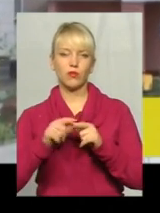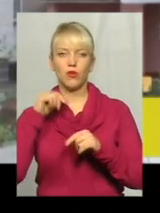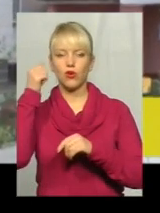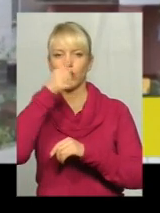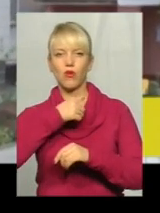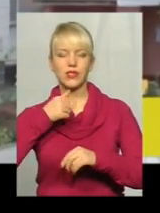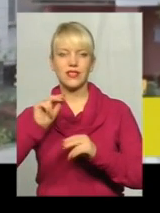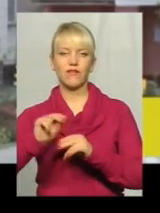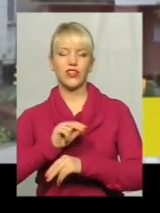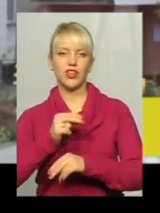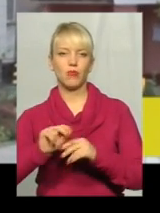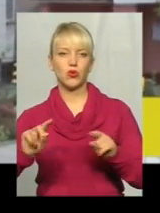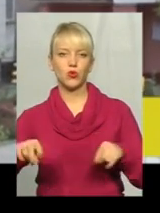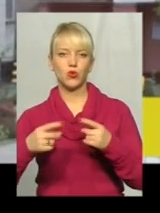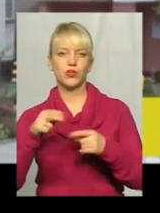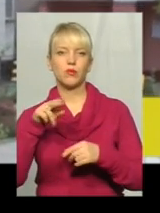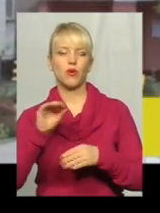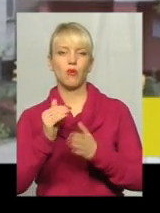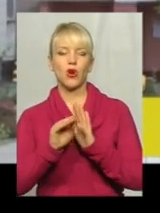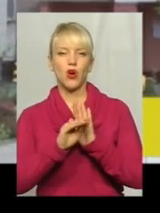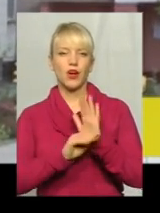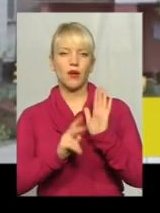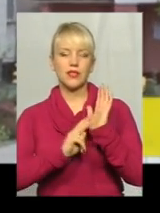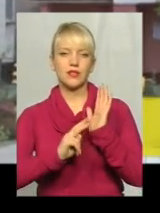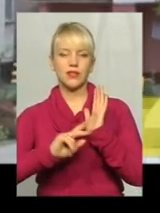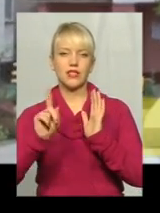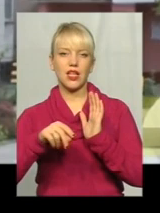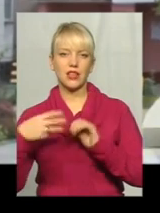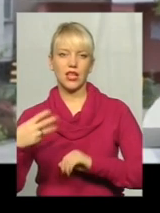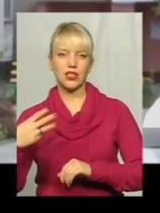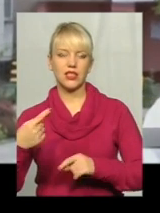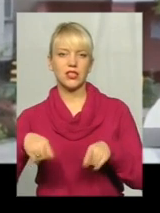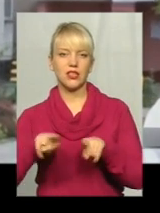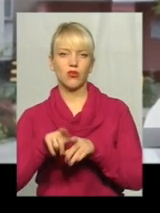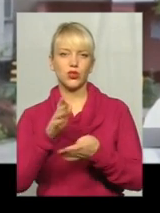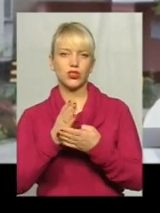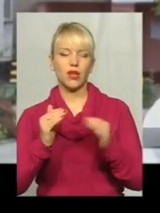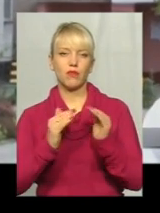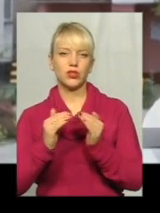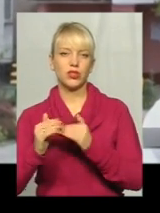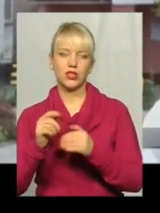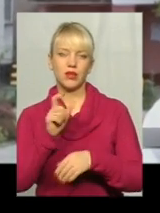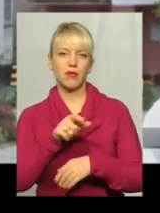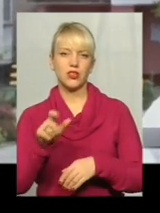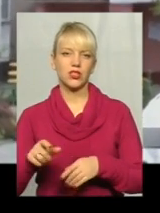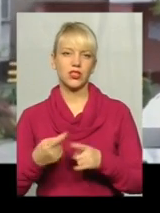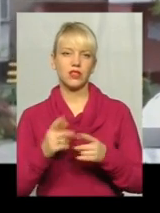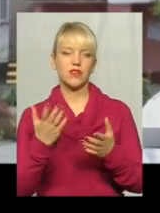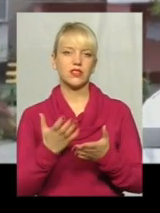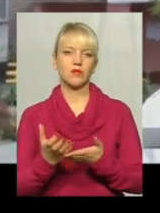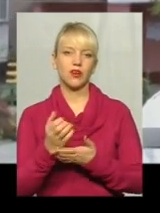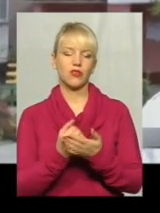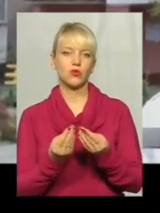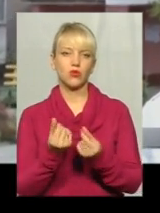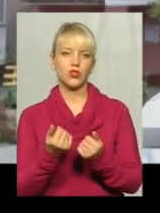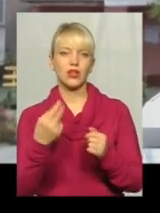відремонтуються по програмі 80 та 30. Також є будинки, в яких мешканці збирають кошти